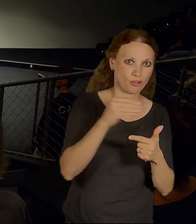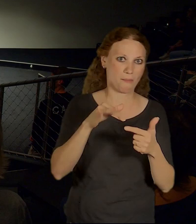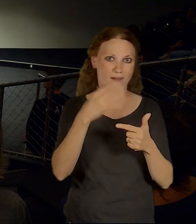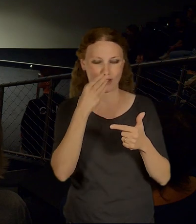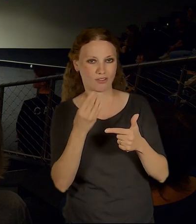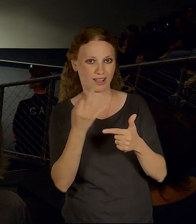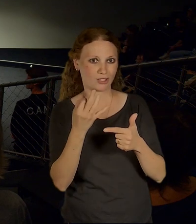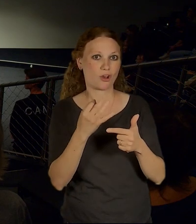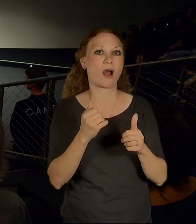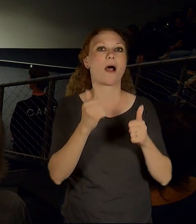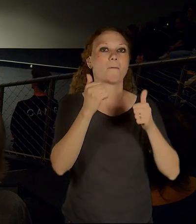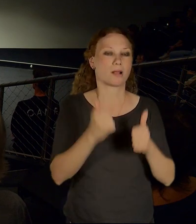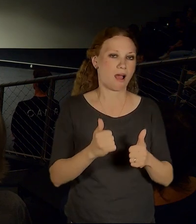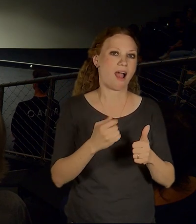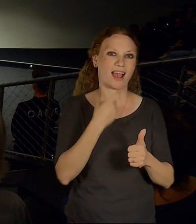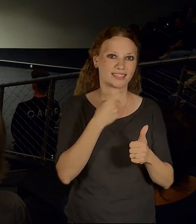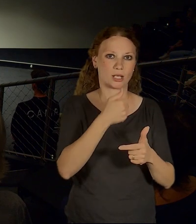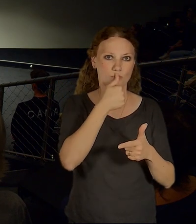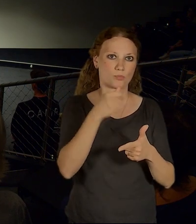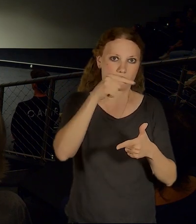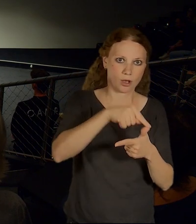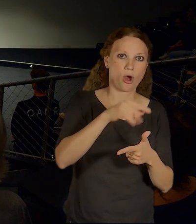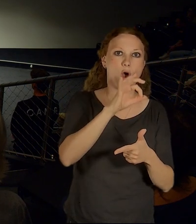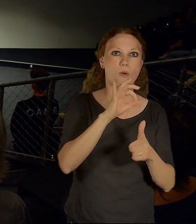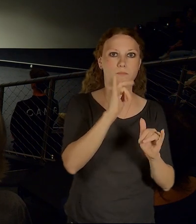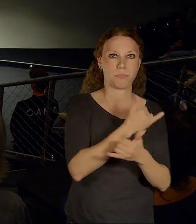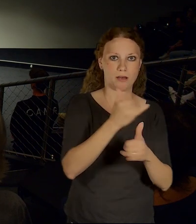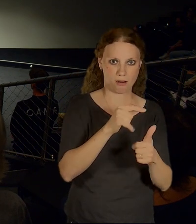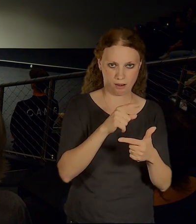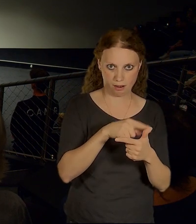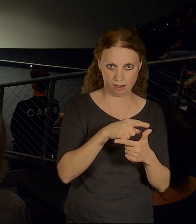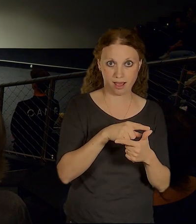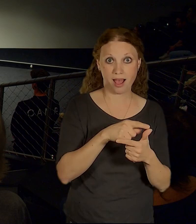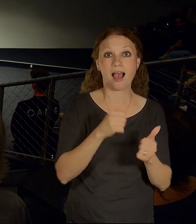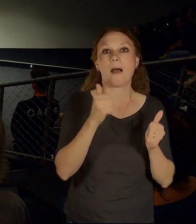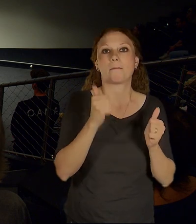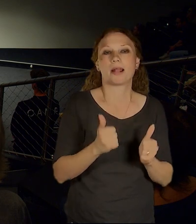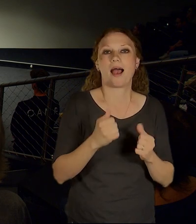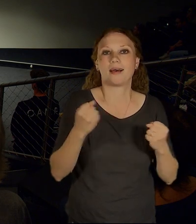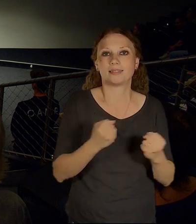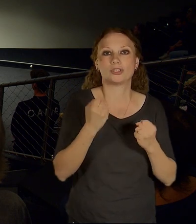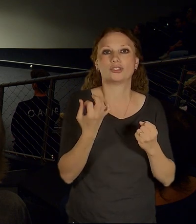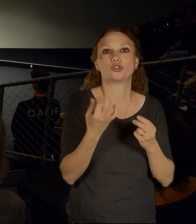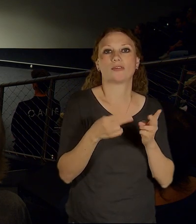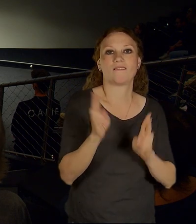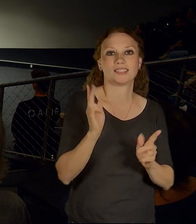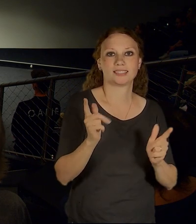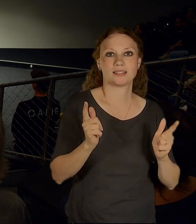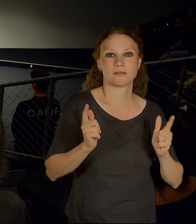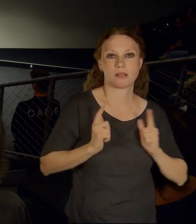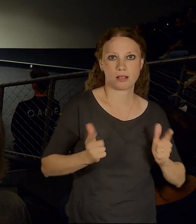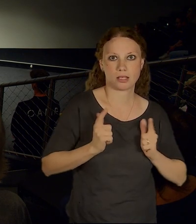preferuje tu operu nicméně. Obecně Praha preferuje co nejvíce stanic na těch